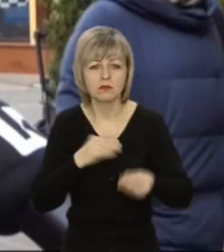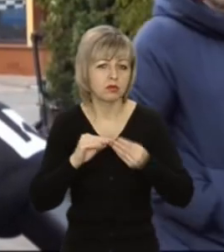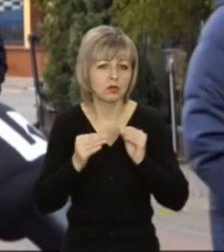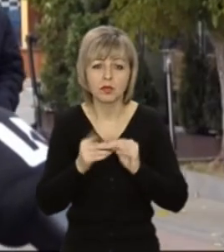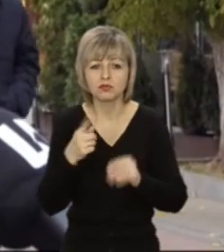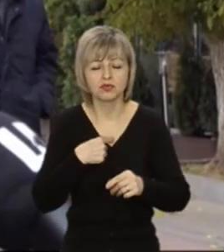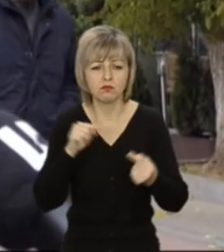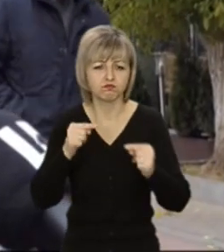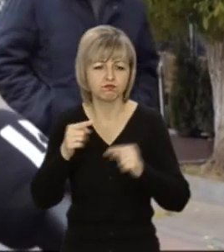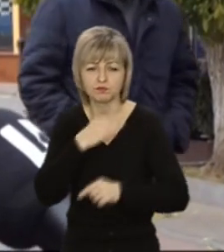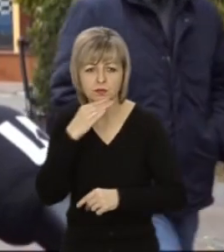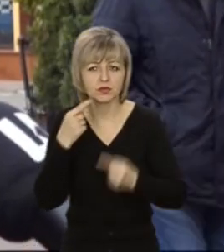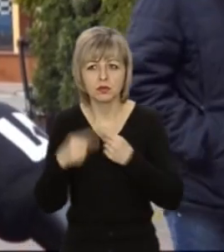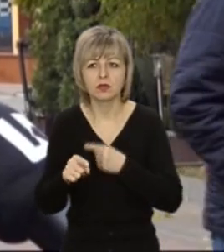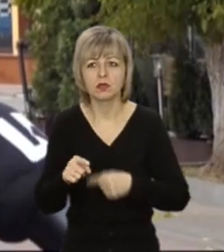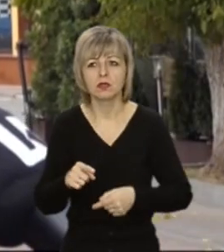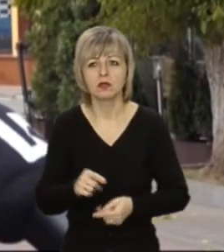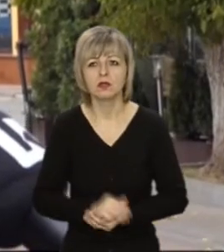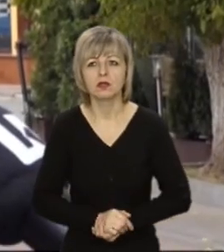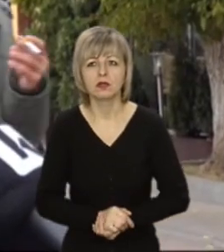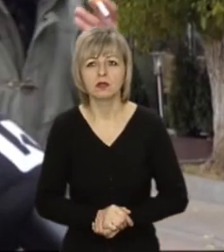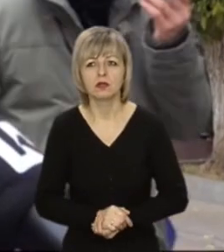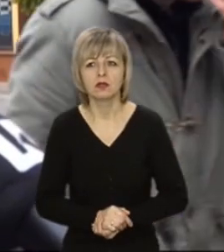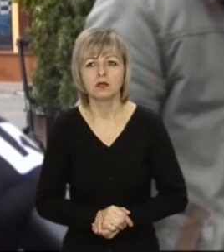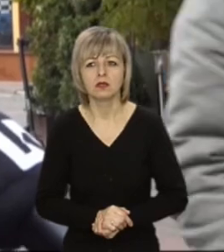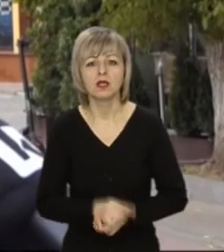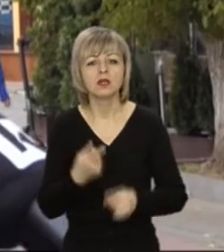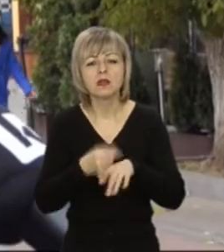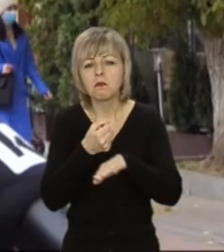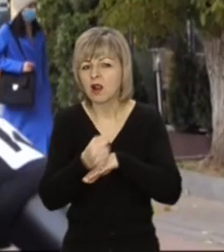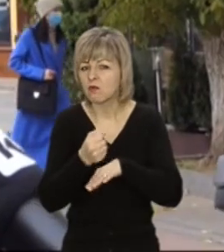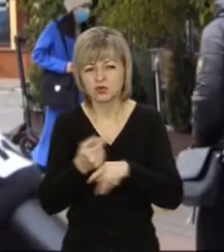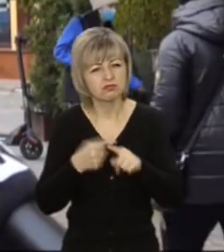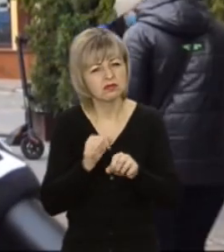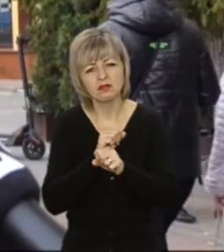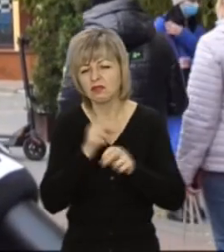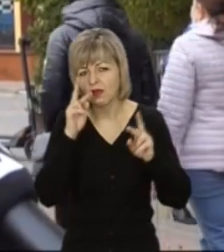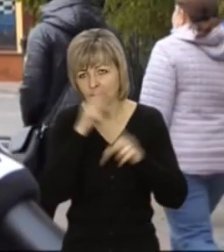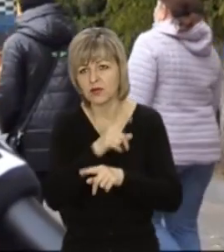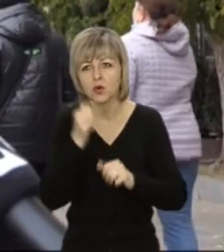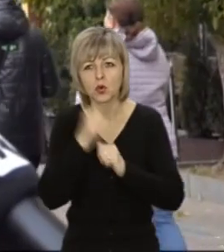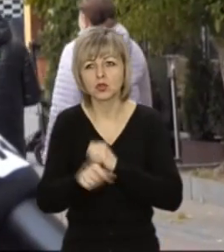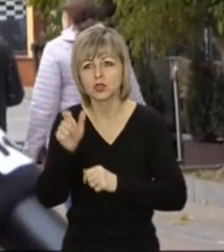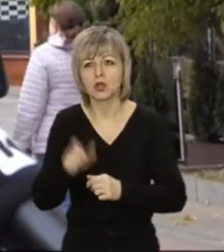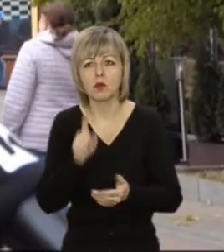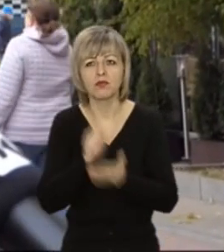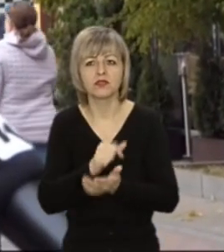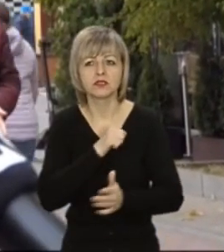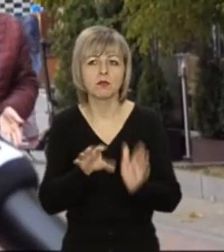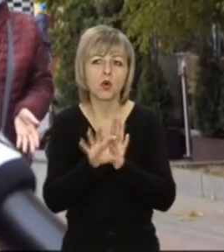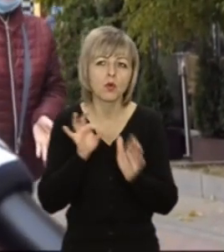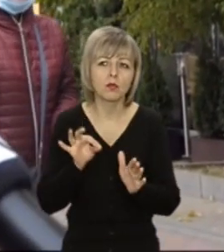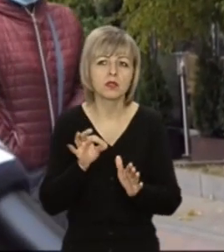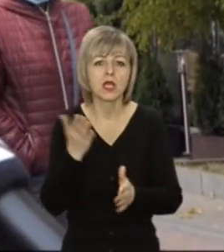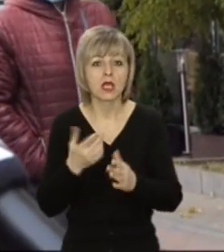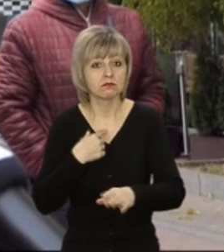першу чергу вакцинація, і примусово вакцинація, це перше, що є неправильно. Тому що кожна лідна меса обирати. І те,